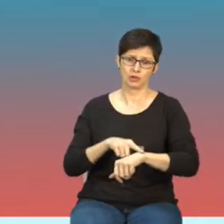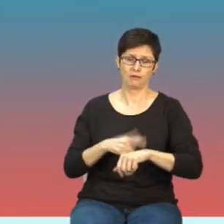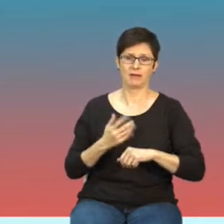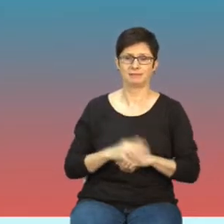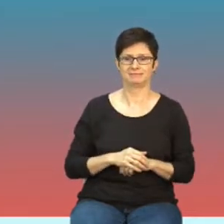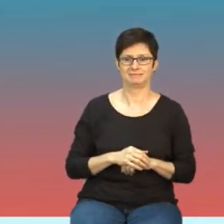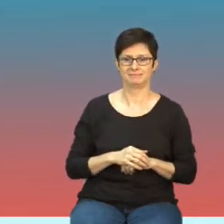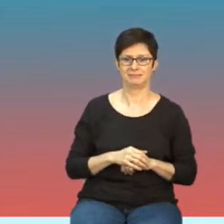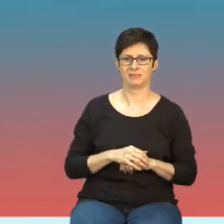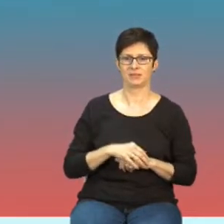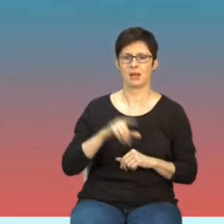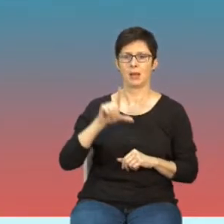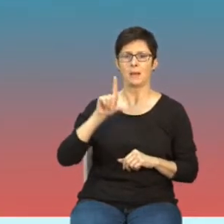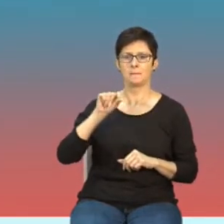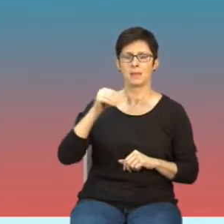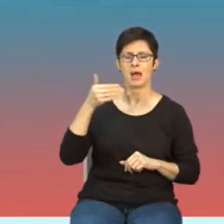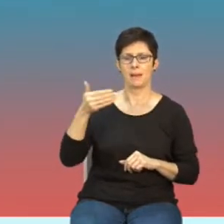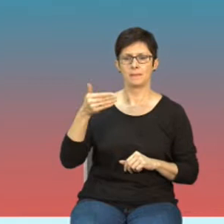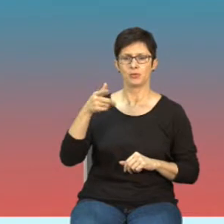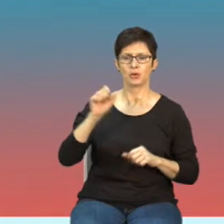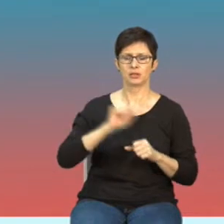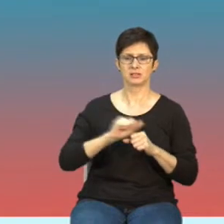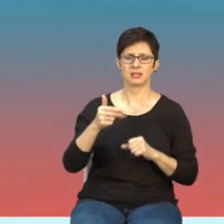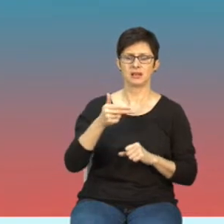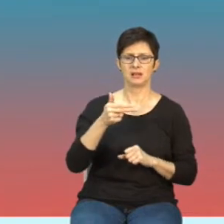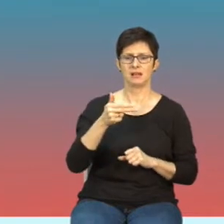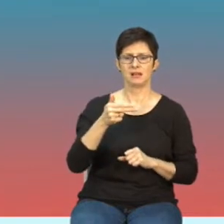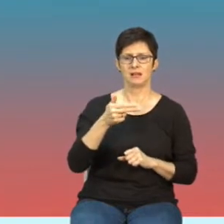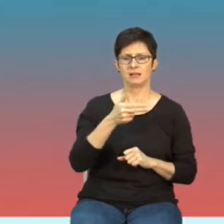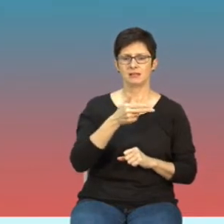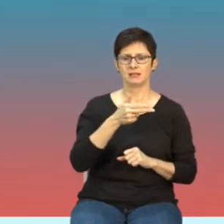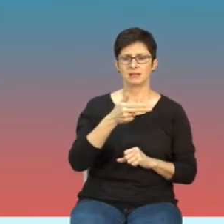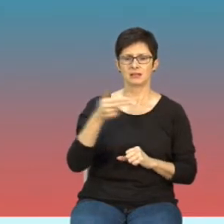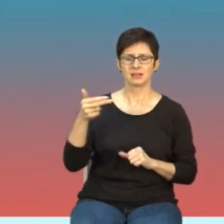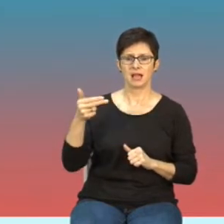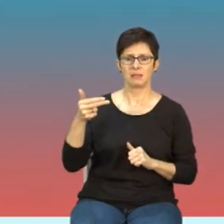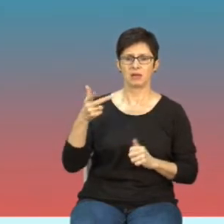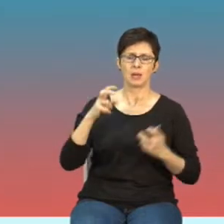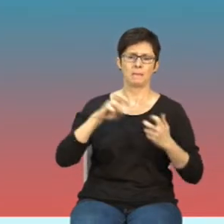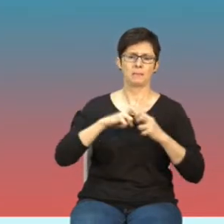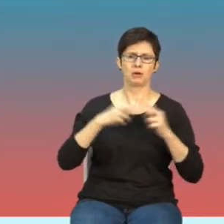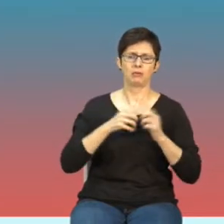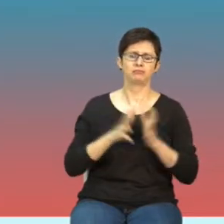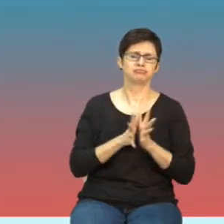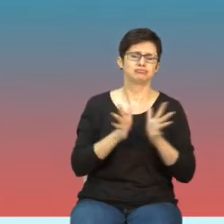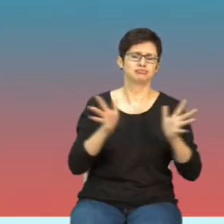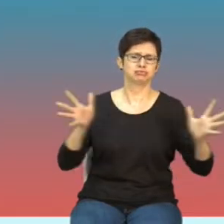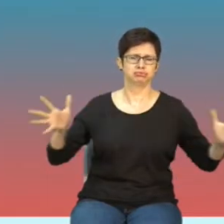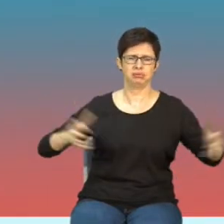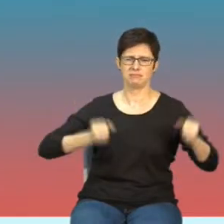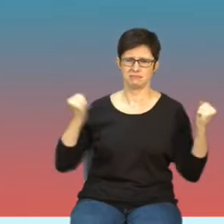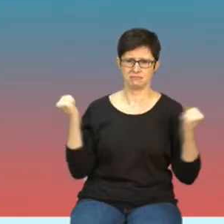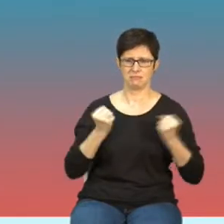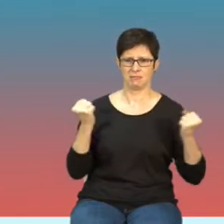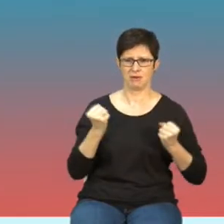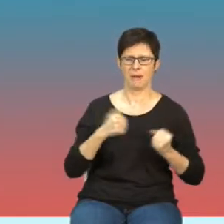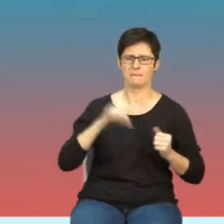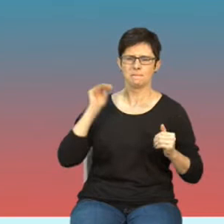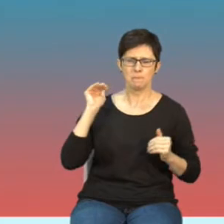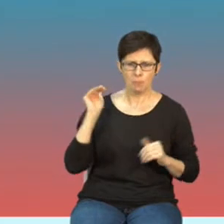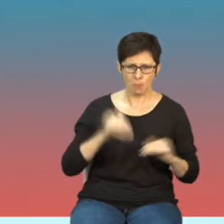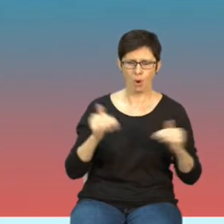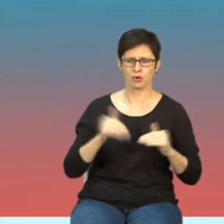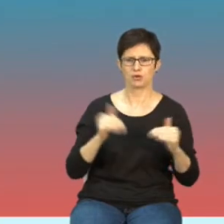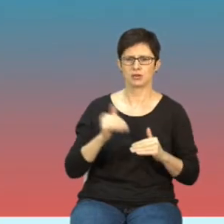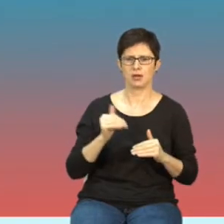pola elektromagnetyczne, jak Państwo wiecie, to jest problem szeroki jak w Miłosierdzie Boskiej. Można by było